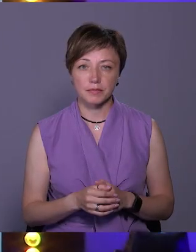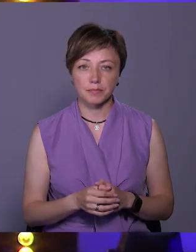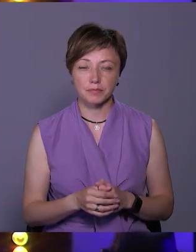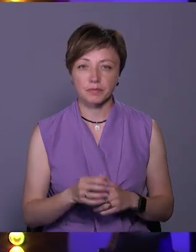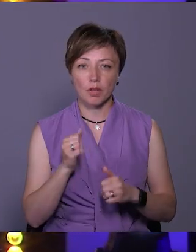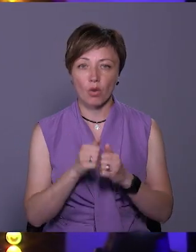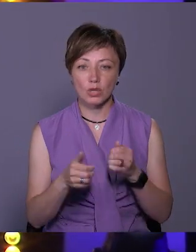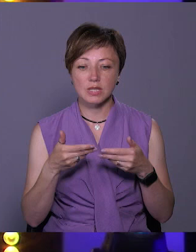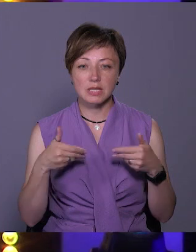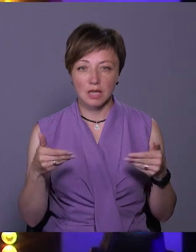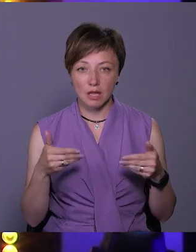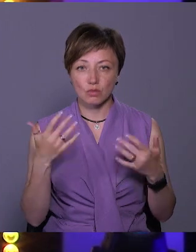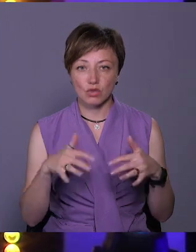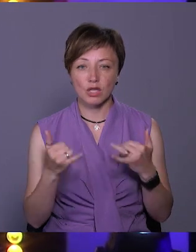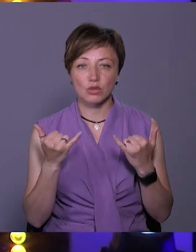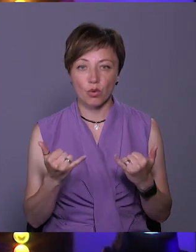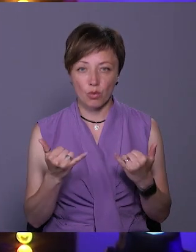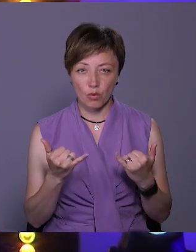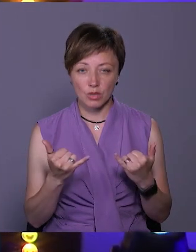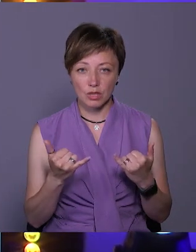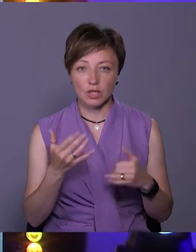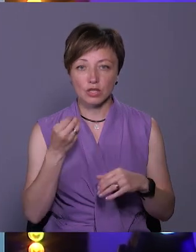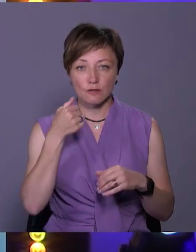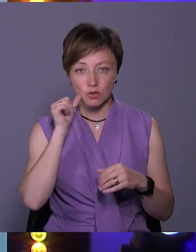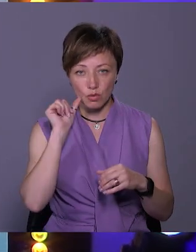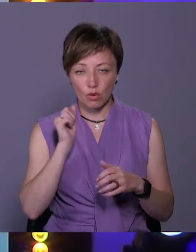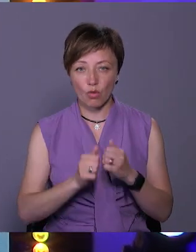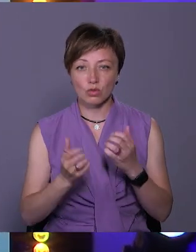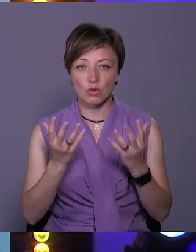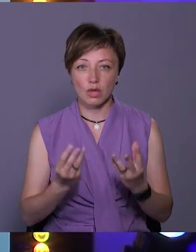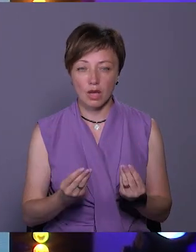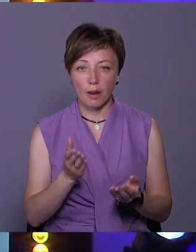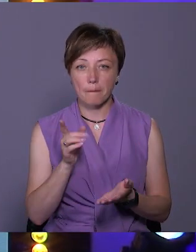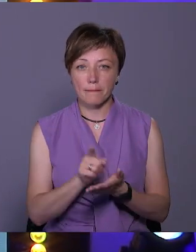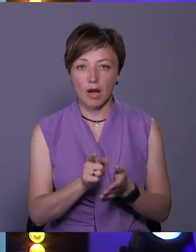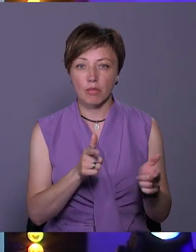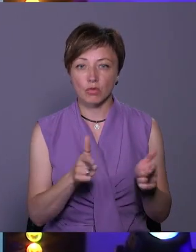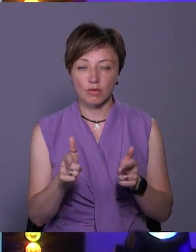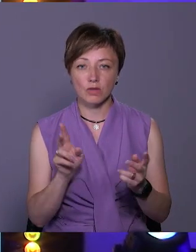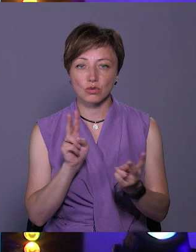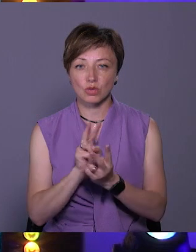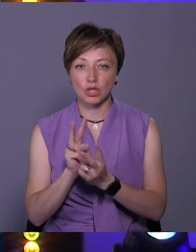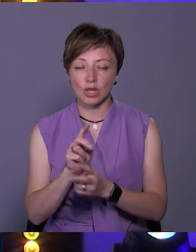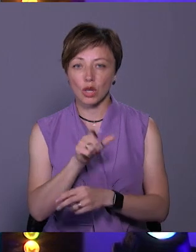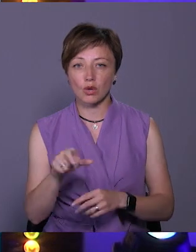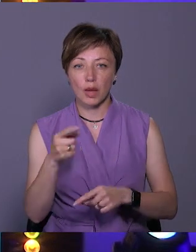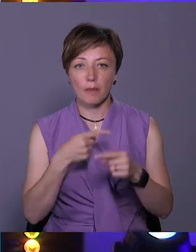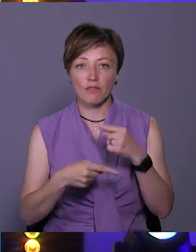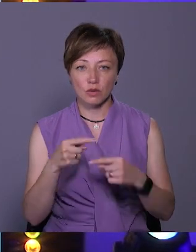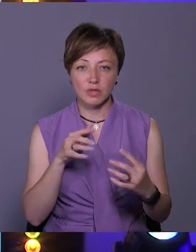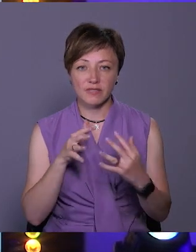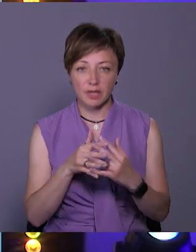Кожен з нас вже сьогодні, ще вчора і кожного дня маємо готуватися зустрічати людей, які повернуться з війни.